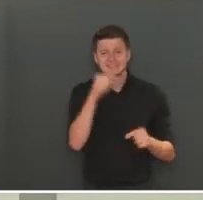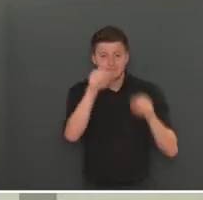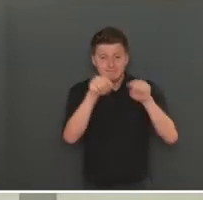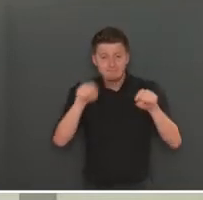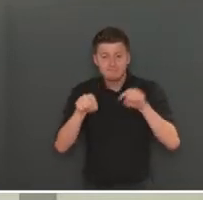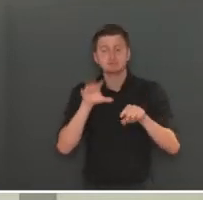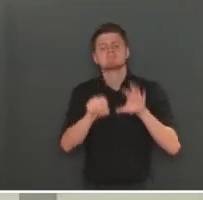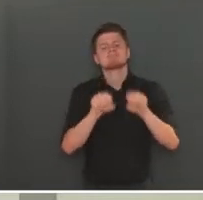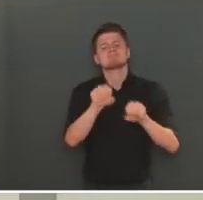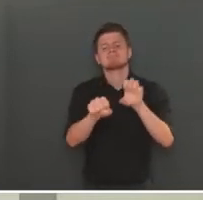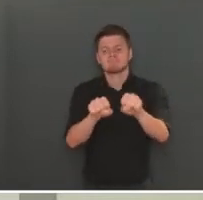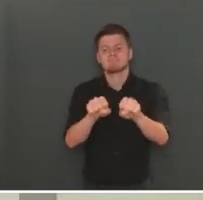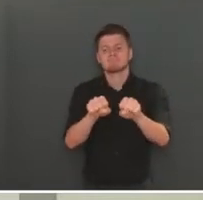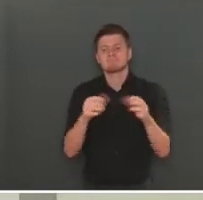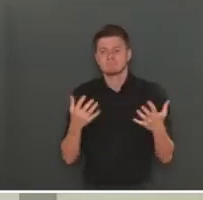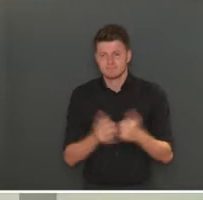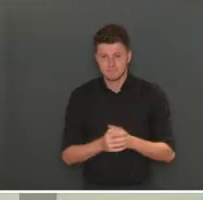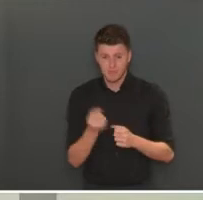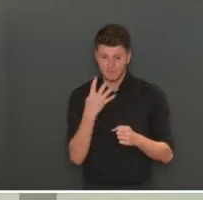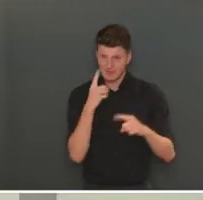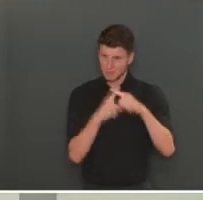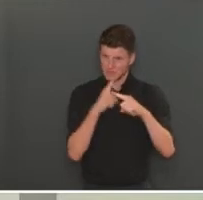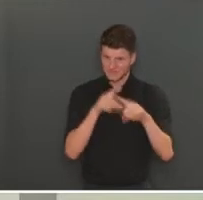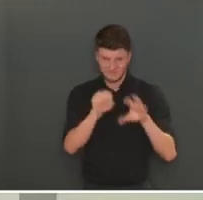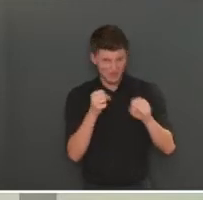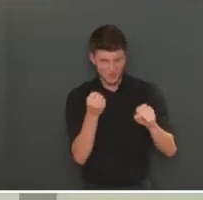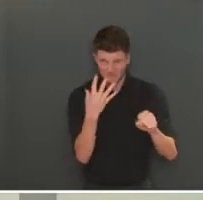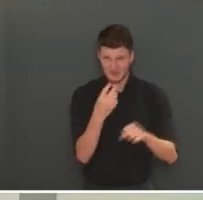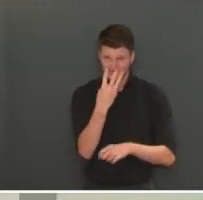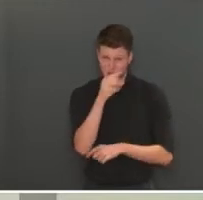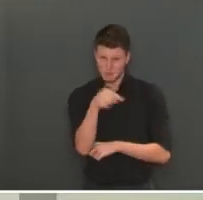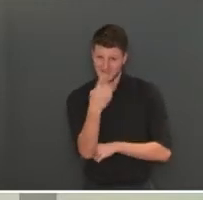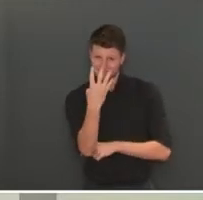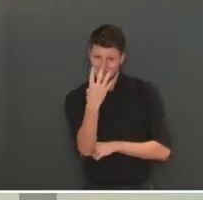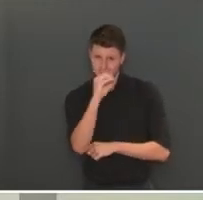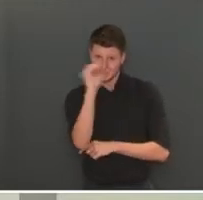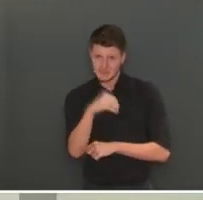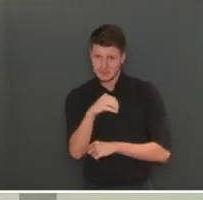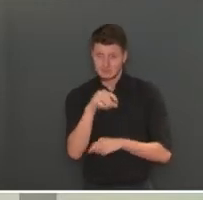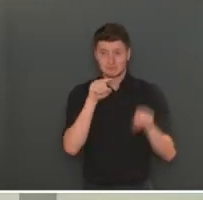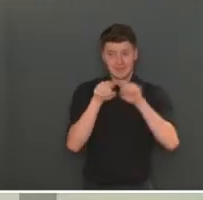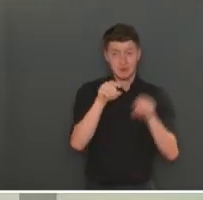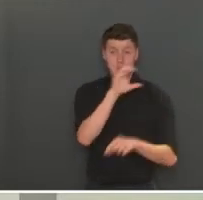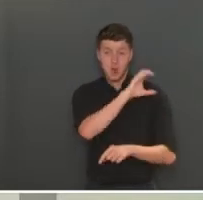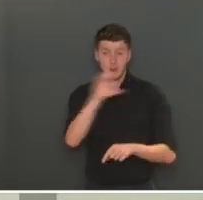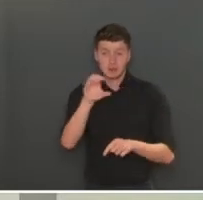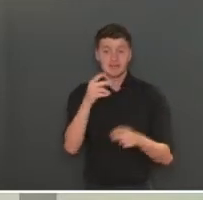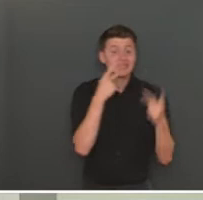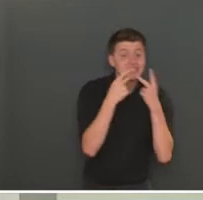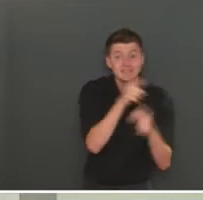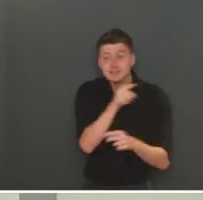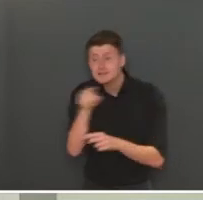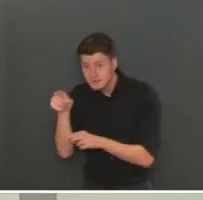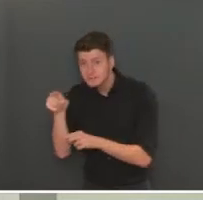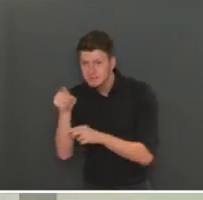habitants. Le ratio est de 3,4. Ça veut dire que sur 100